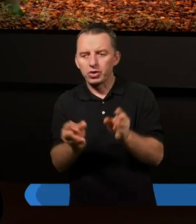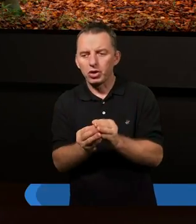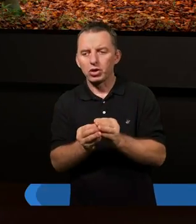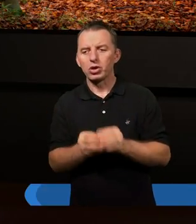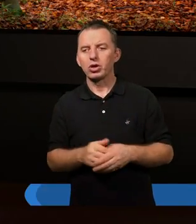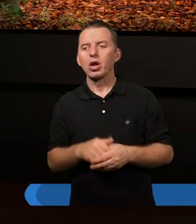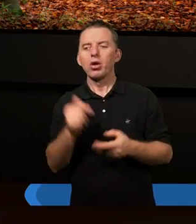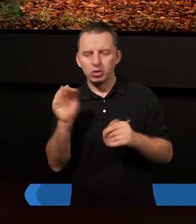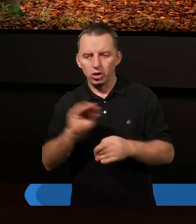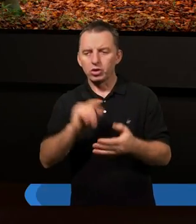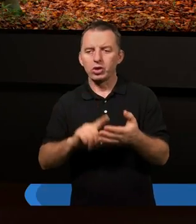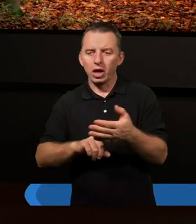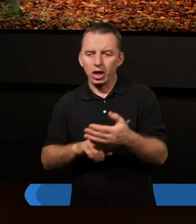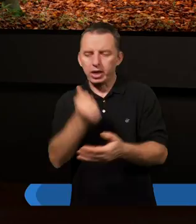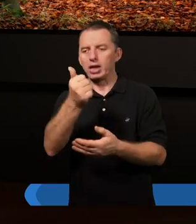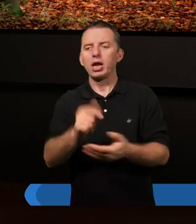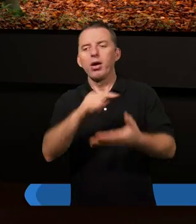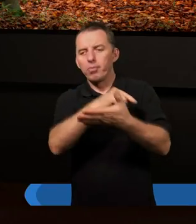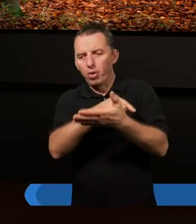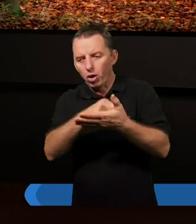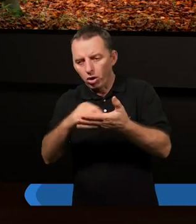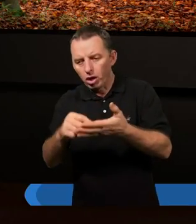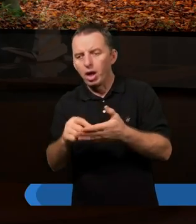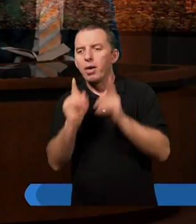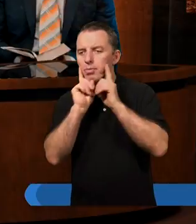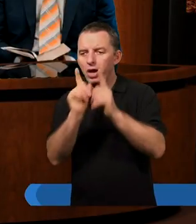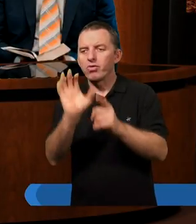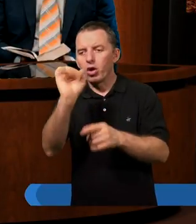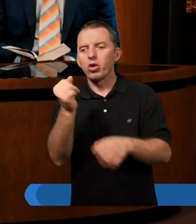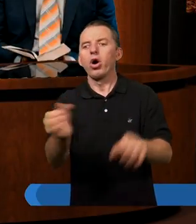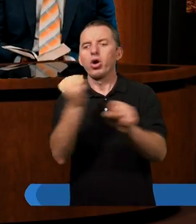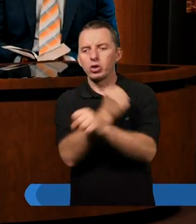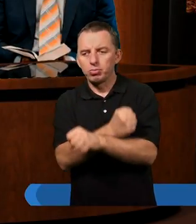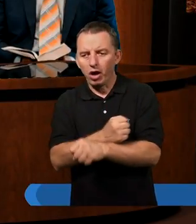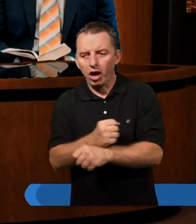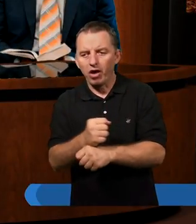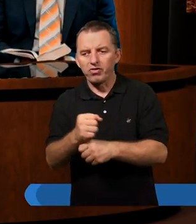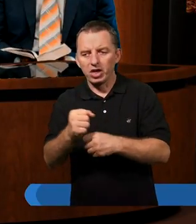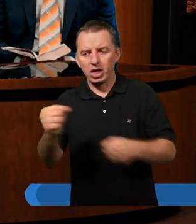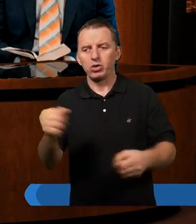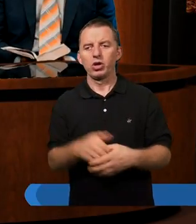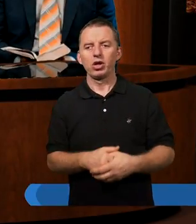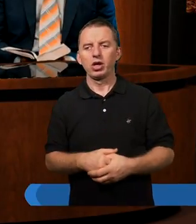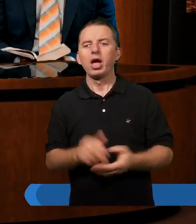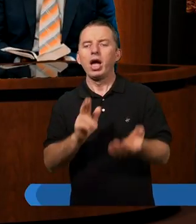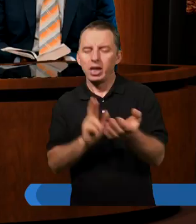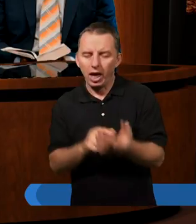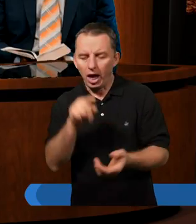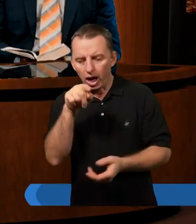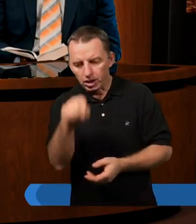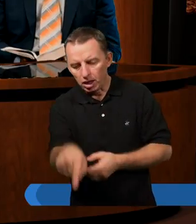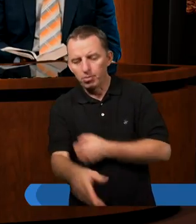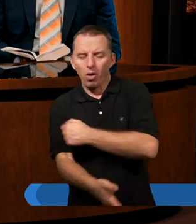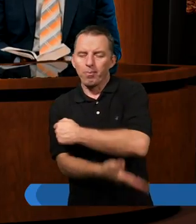możemy to jeszcze raz podkreślić, prawdę o czym? O zbawieniu. O zbawieniu. Na czym polega to